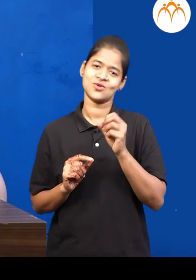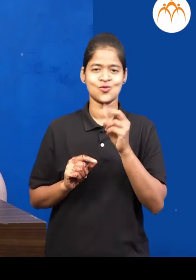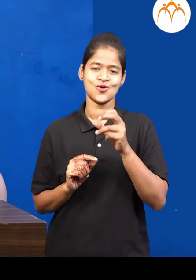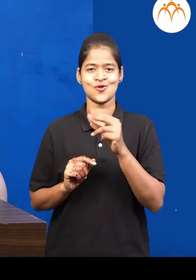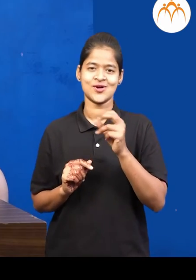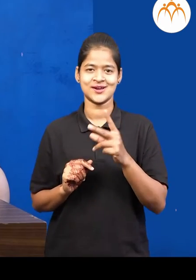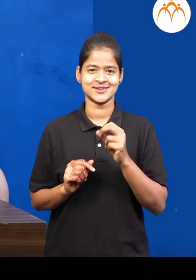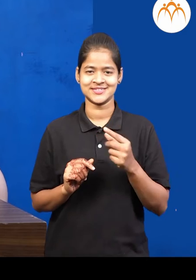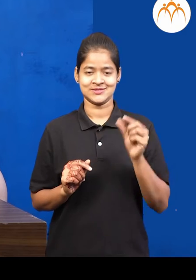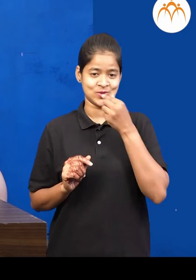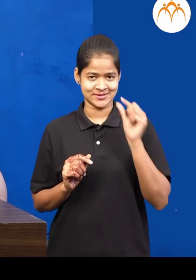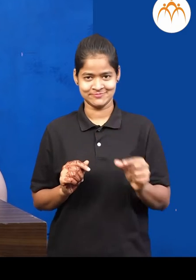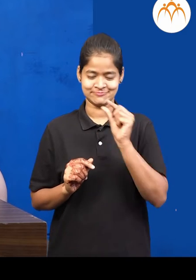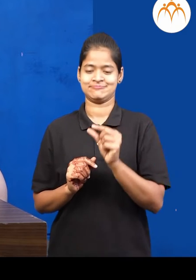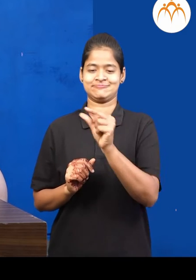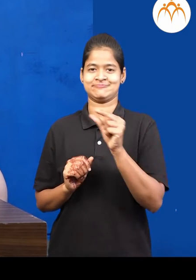ही गे